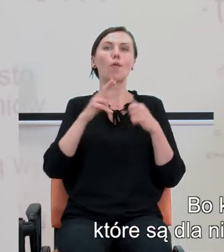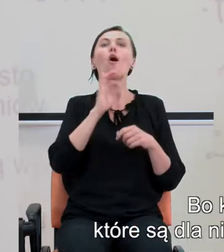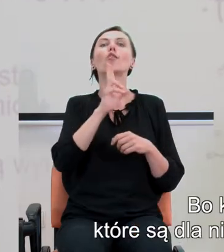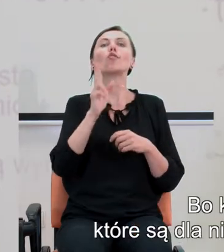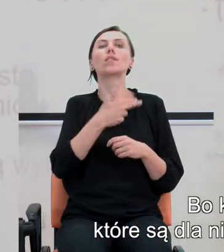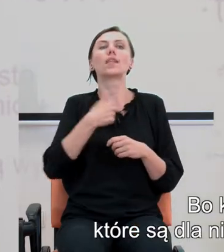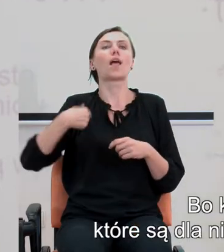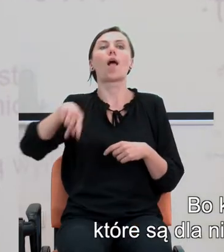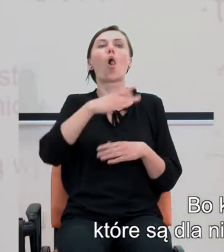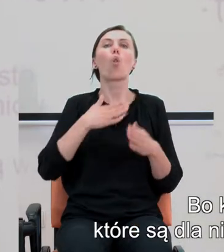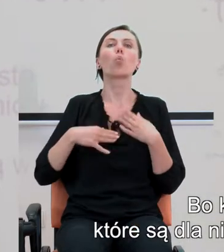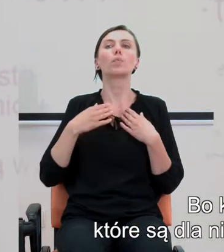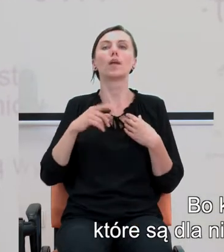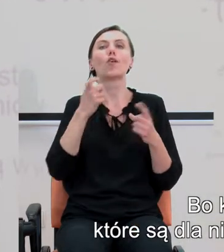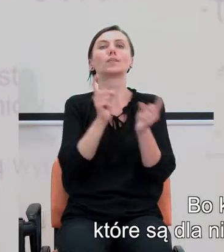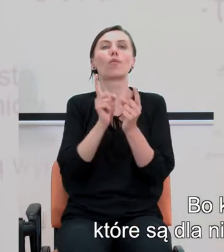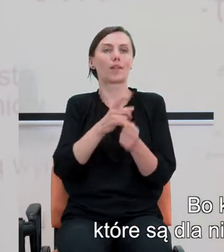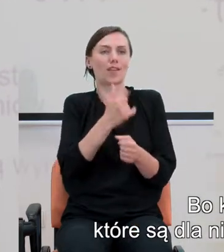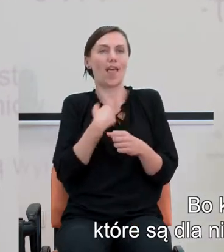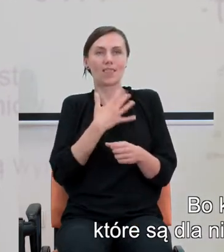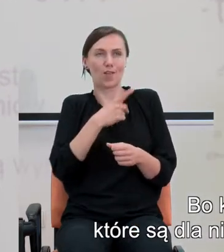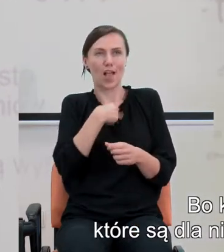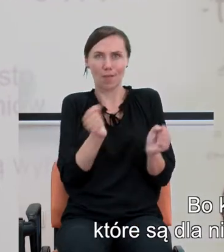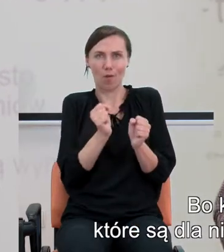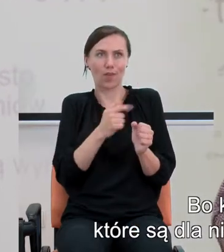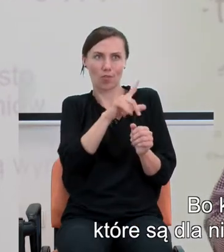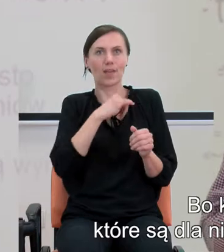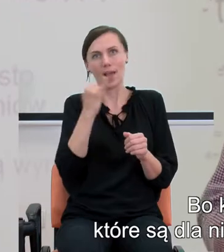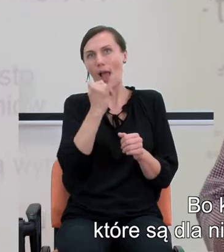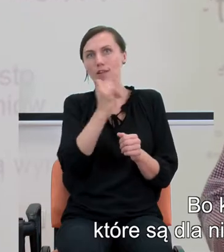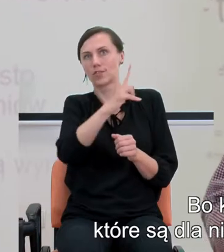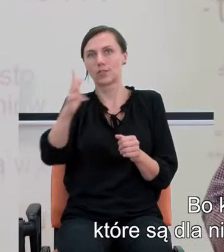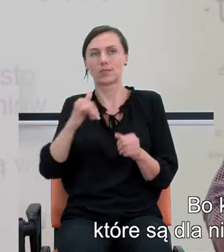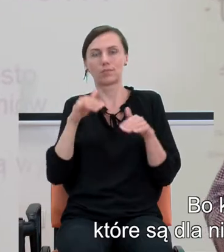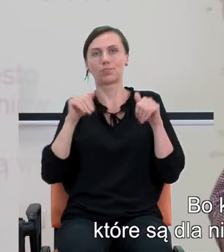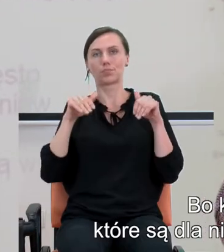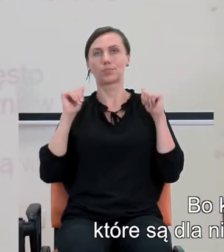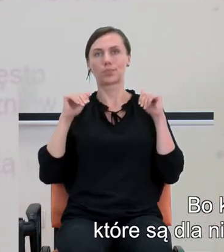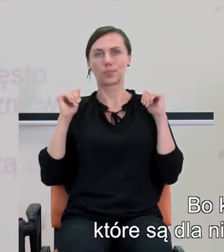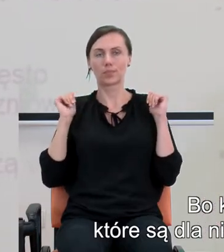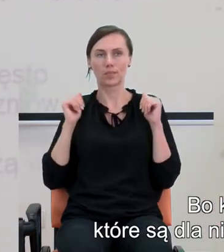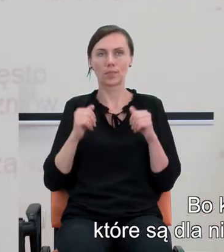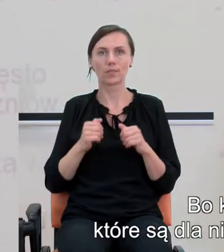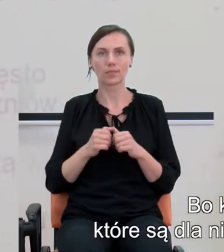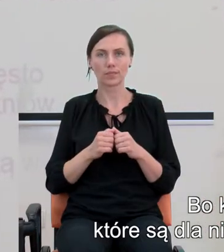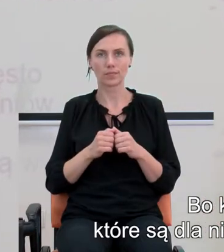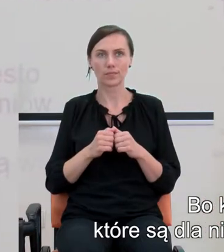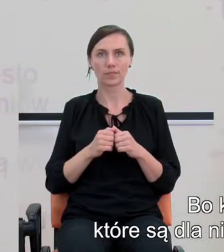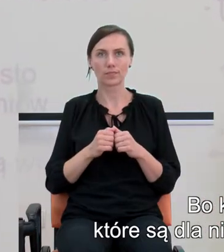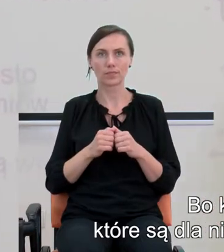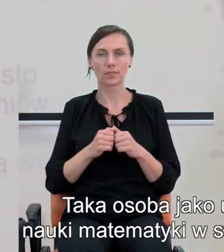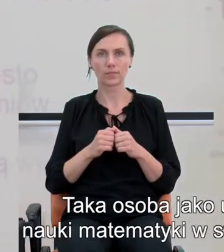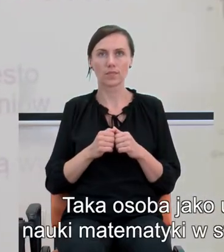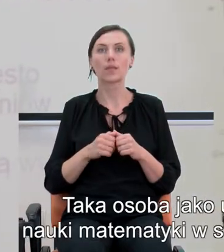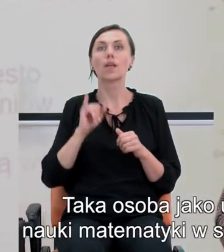kto z nas lubi spotykać się z rzeczami, które są dla niego naprawdę straszne, jeśli nie traumatyczne.